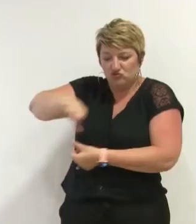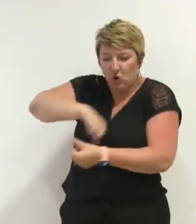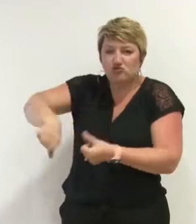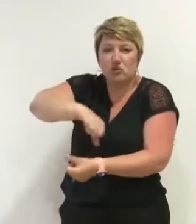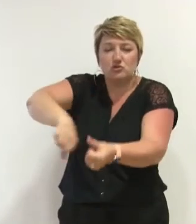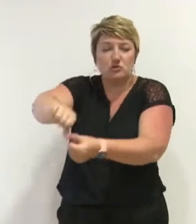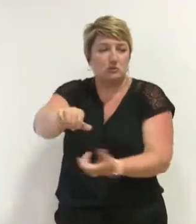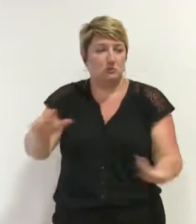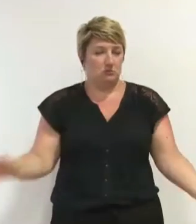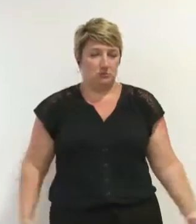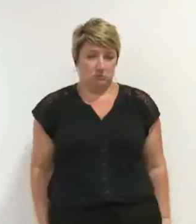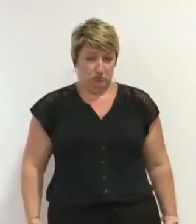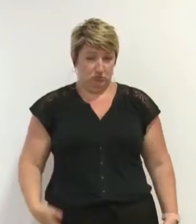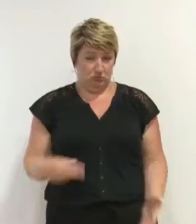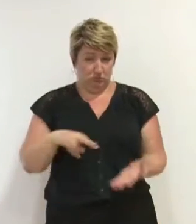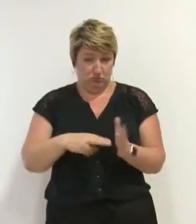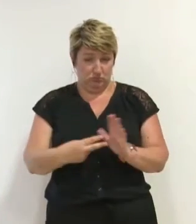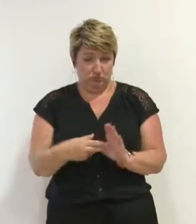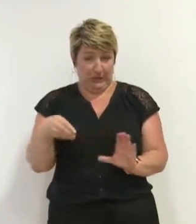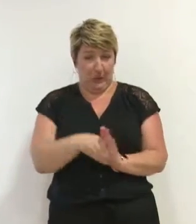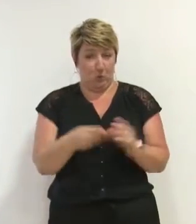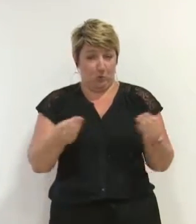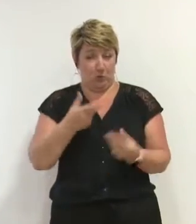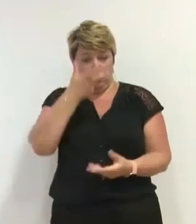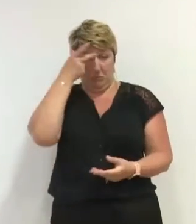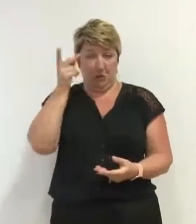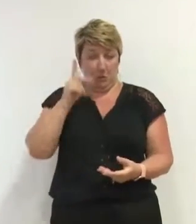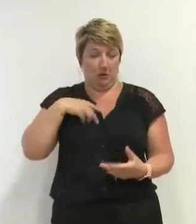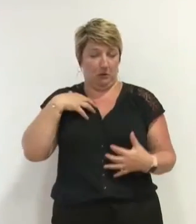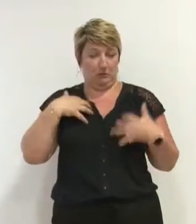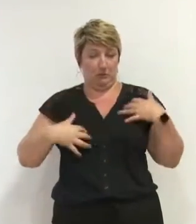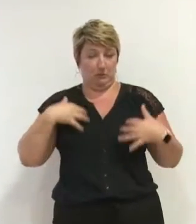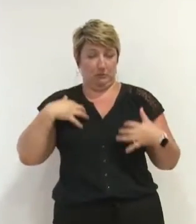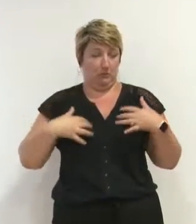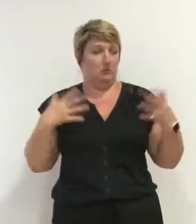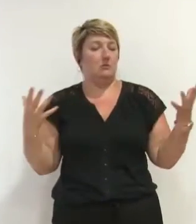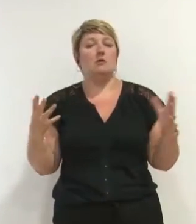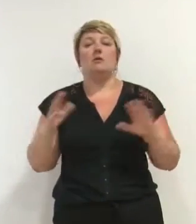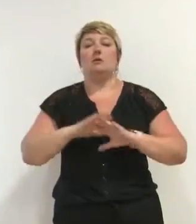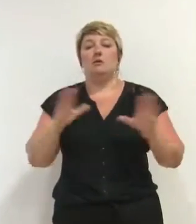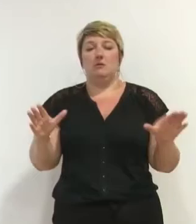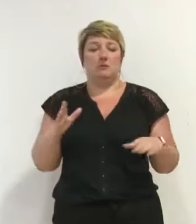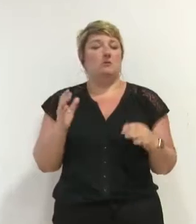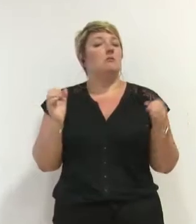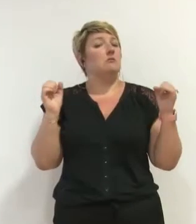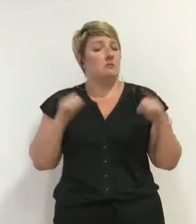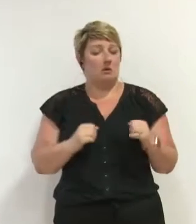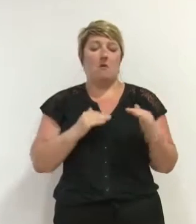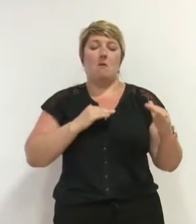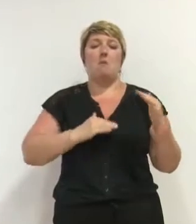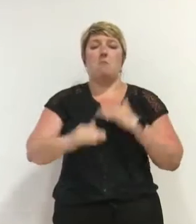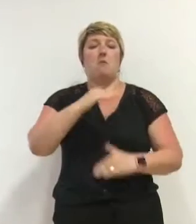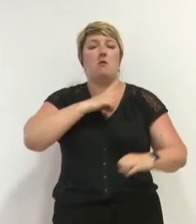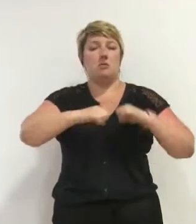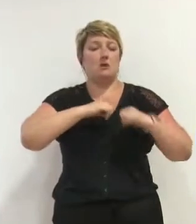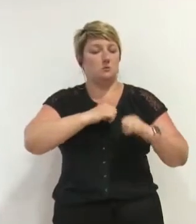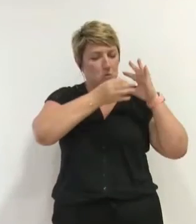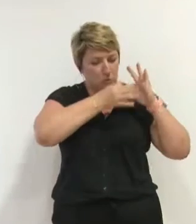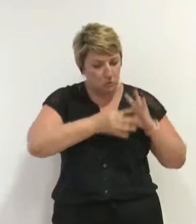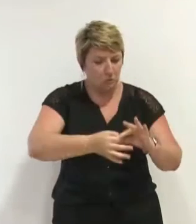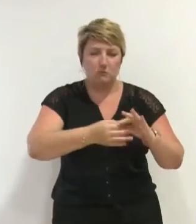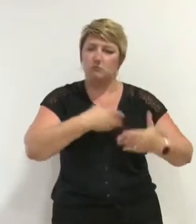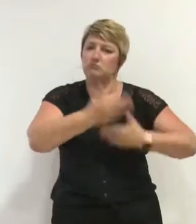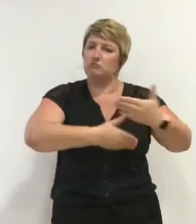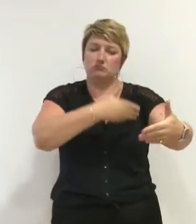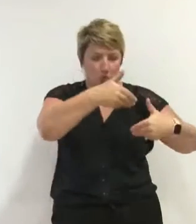avons un petit peu de mal. Nous sommes donc d'accord avec votre conclusion qui est que le suivi de ce plan d'action a vocation à se poursuivre dans